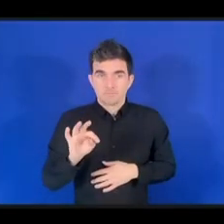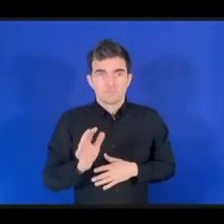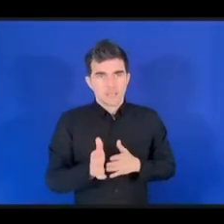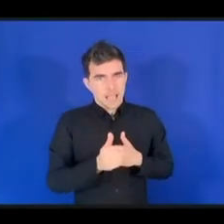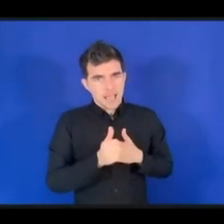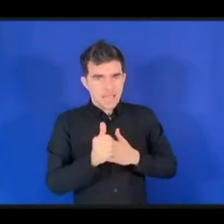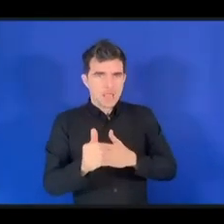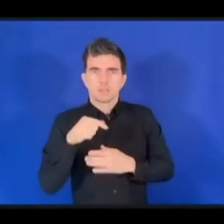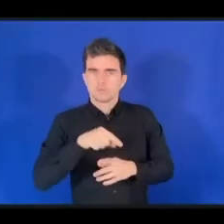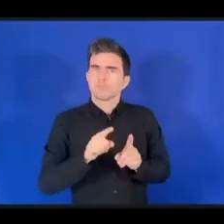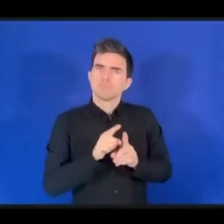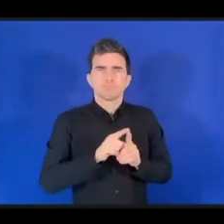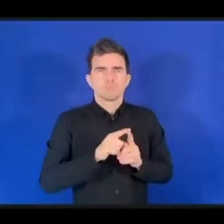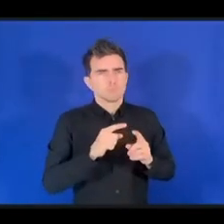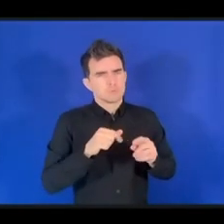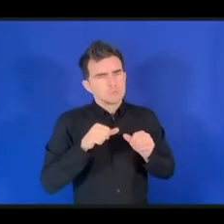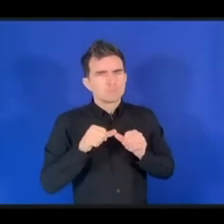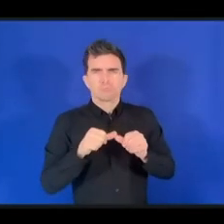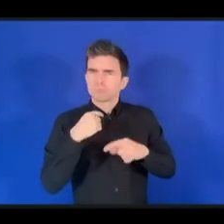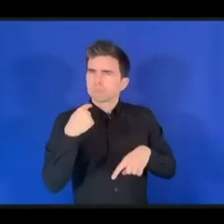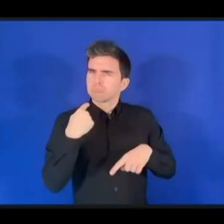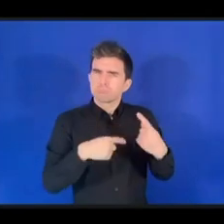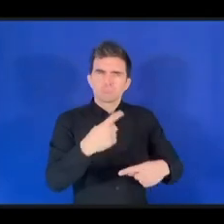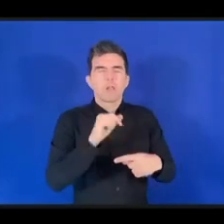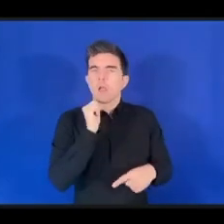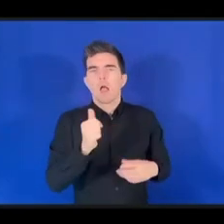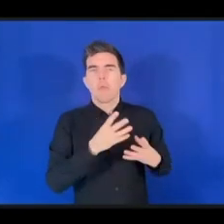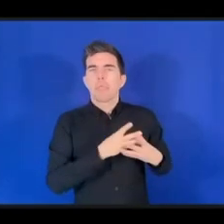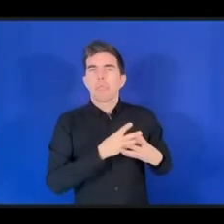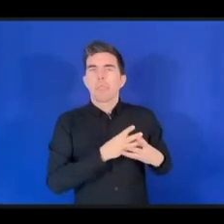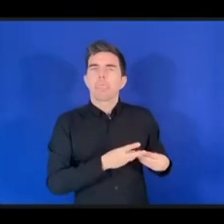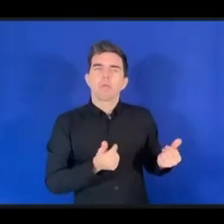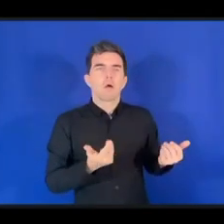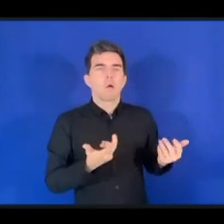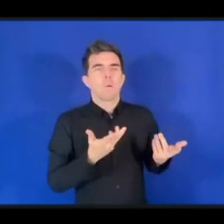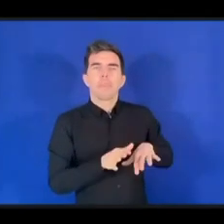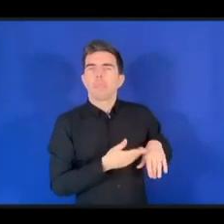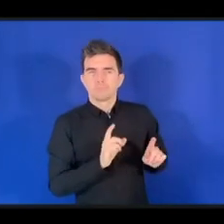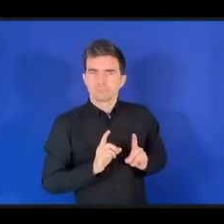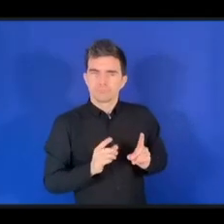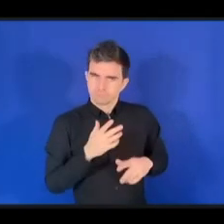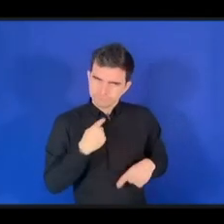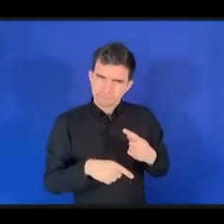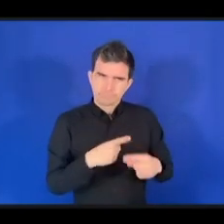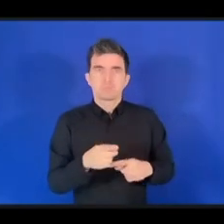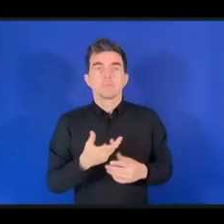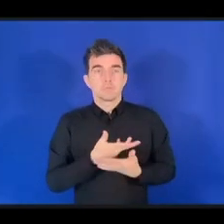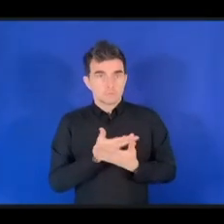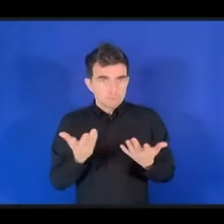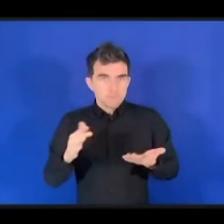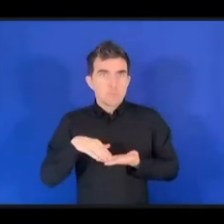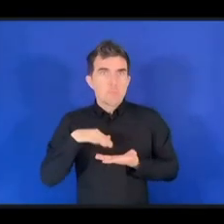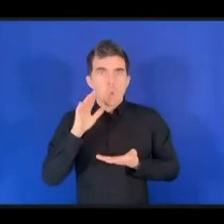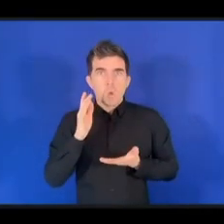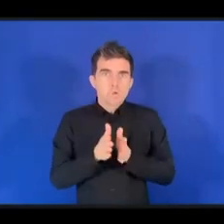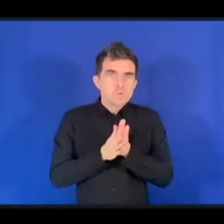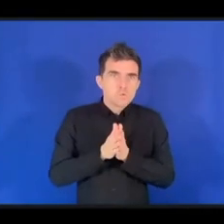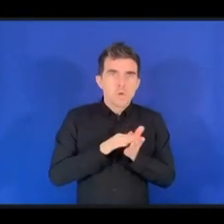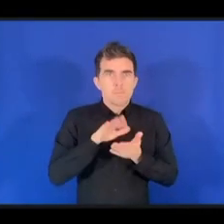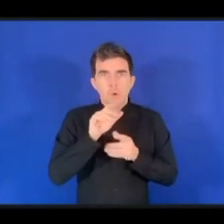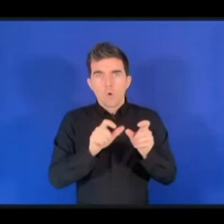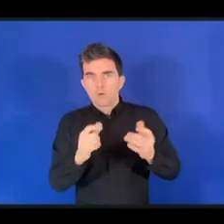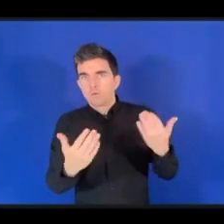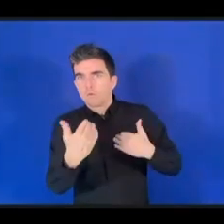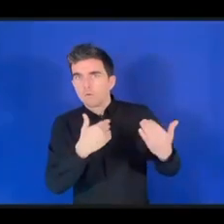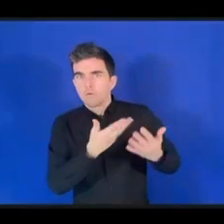увеличить участие японского сообщества с тем, чтобы на следующих форумах по управлению интернетом громче звучал голос